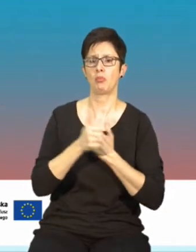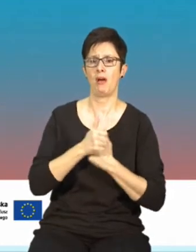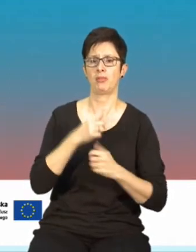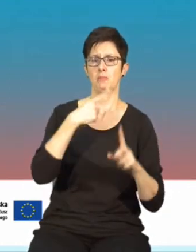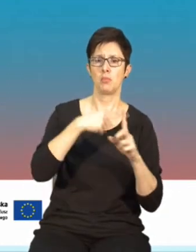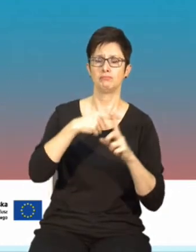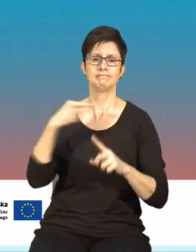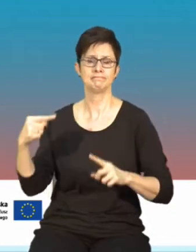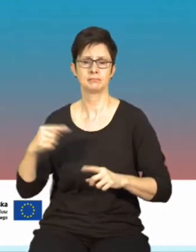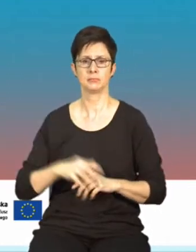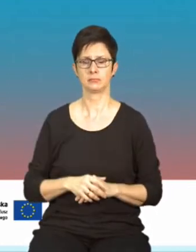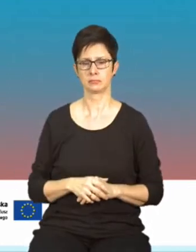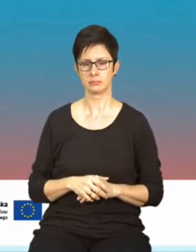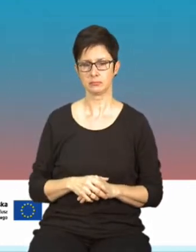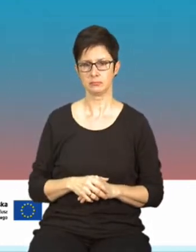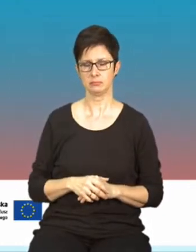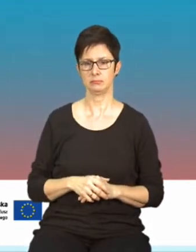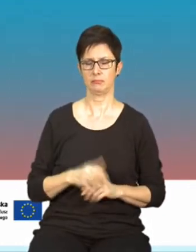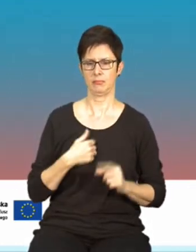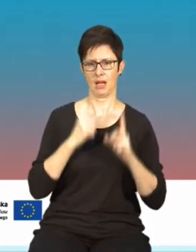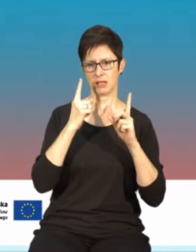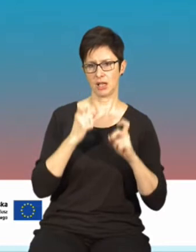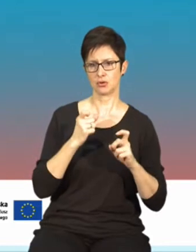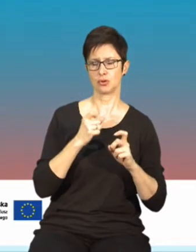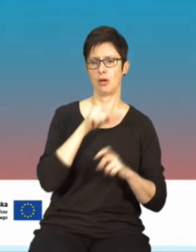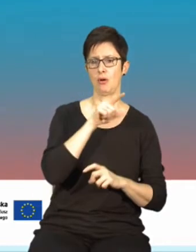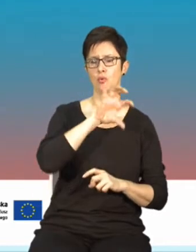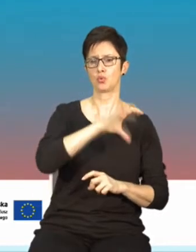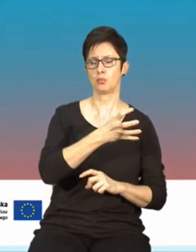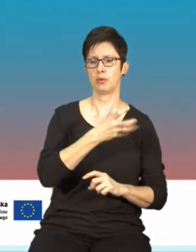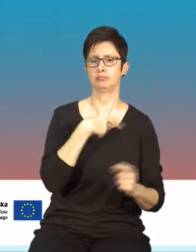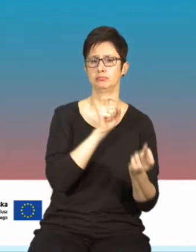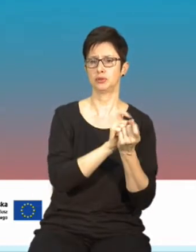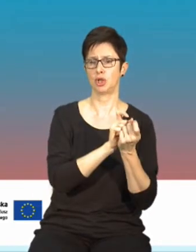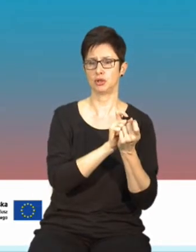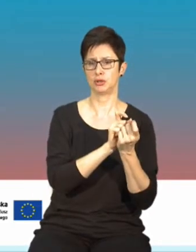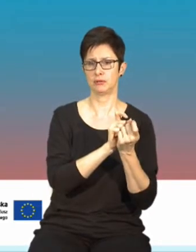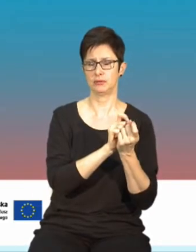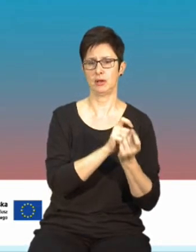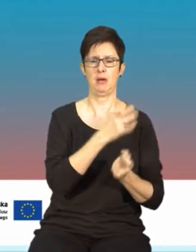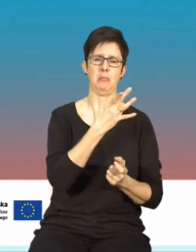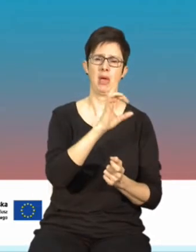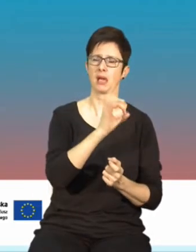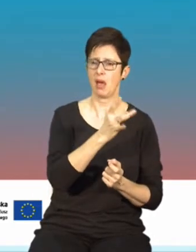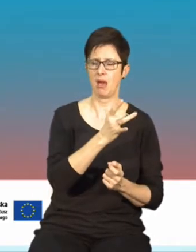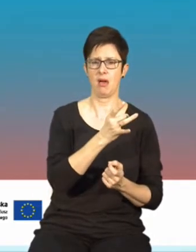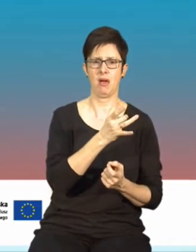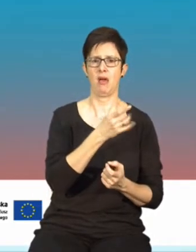zacznę od przeciwników i 5G i